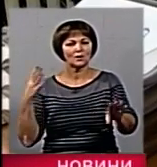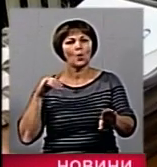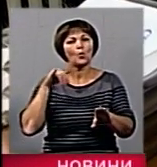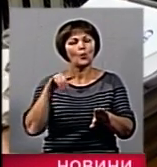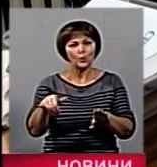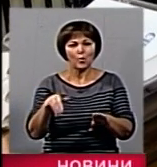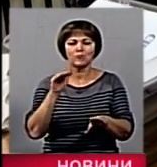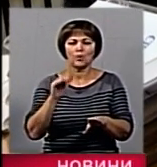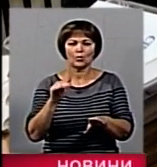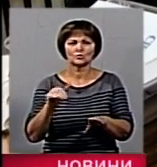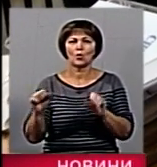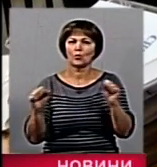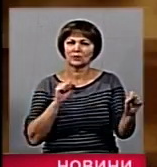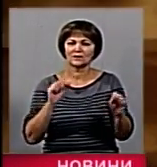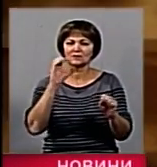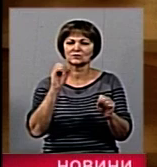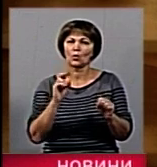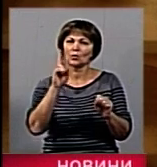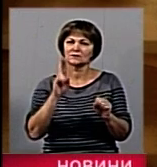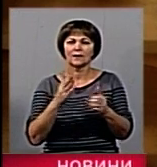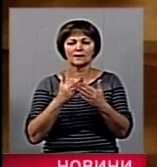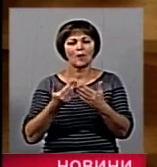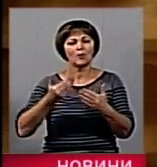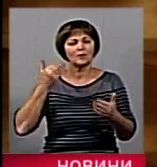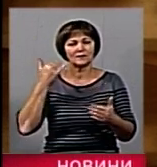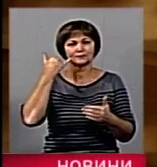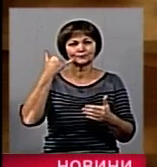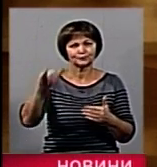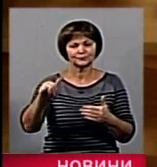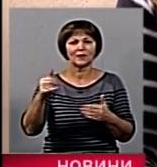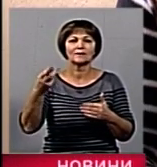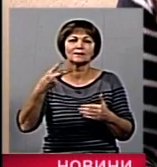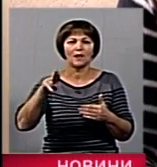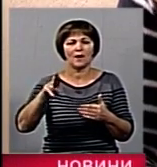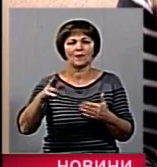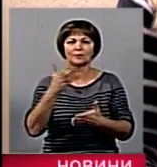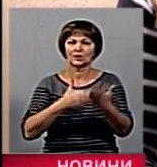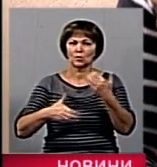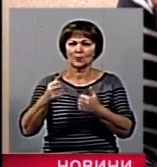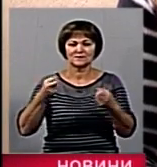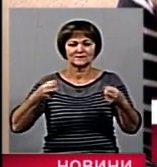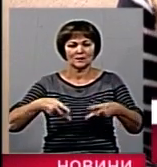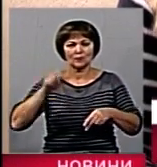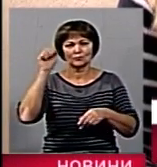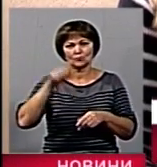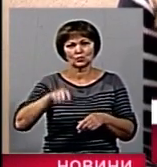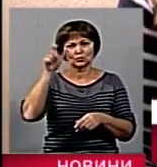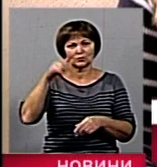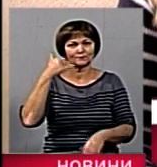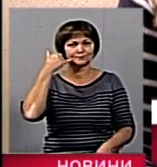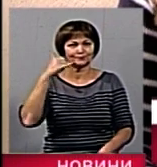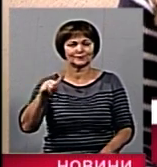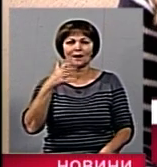управлінні соцзахисту також практикується попередній телефонний запис на прийом до спеціаліста. Людина може зателефонувати за телефоном